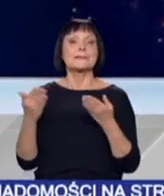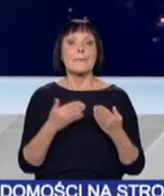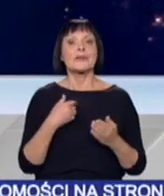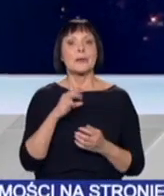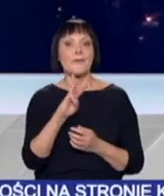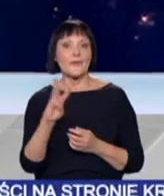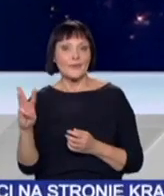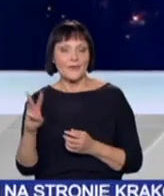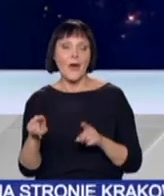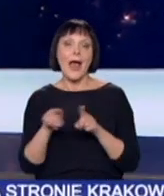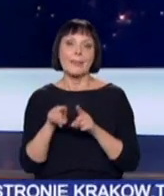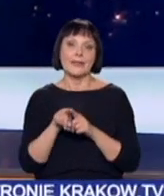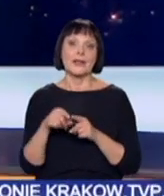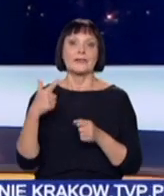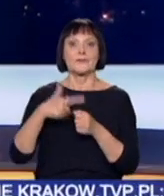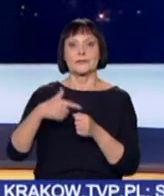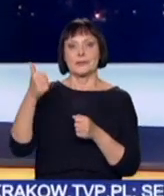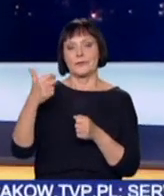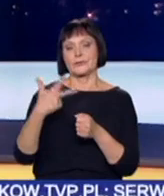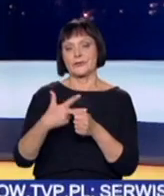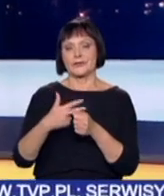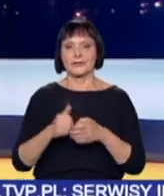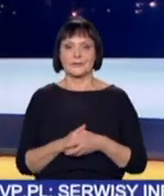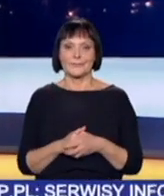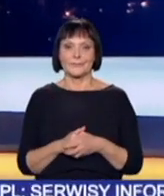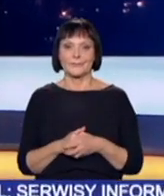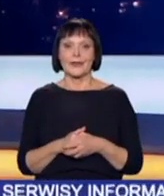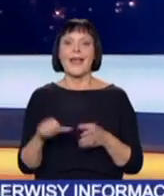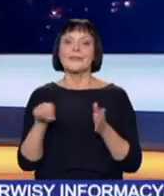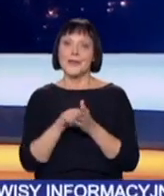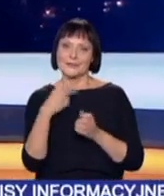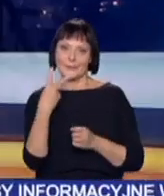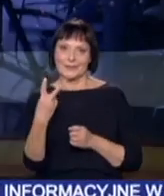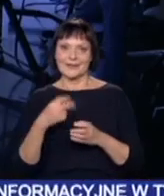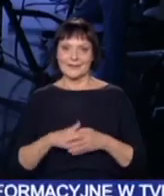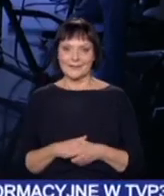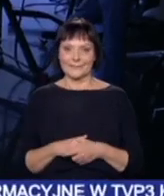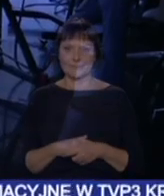internetową, a także na wydanie wieczorne o 21.30. Do zobaczenia.